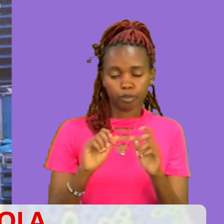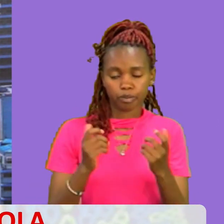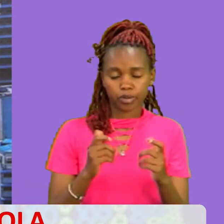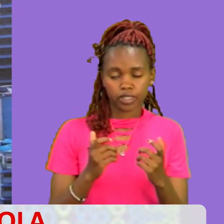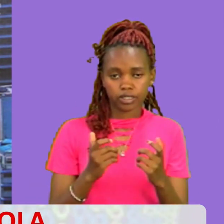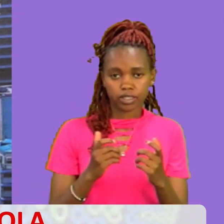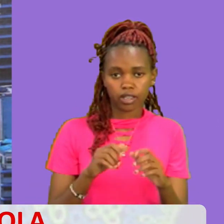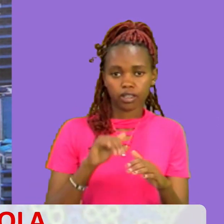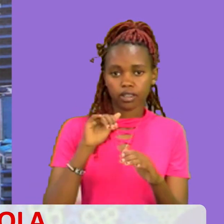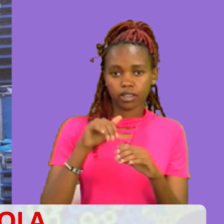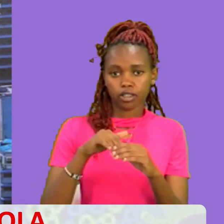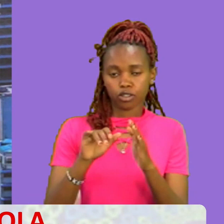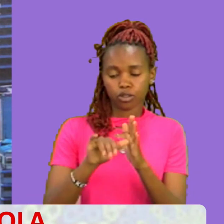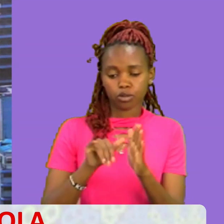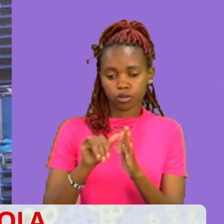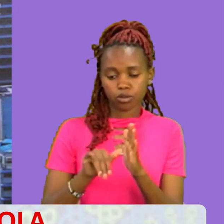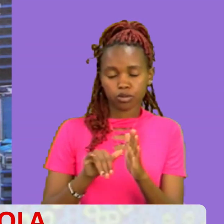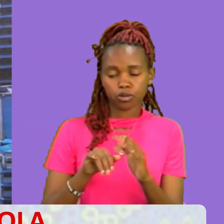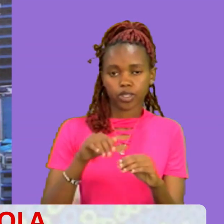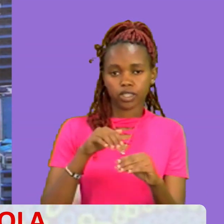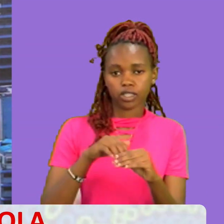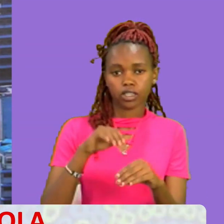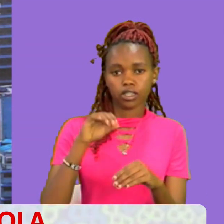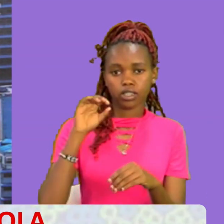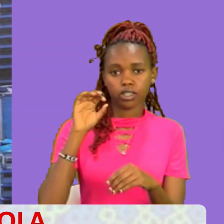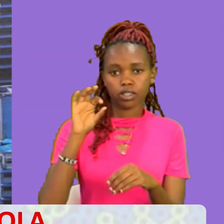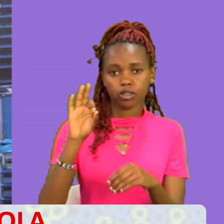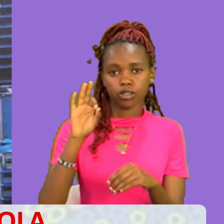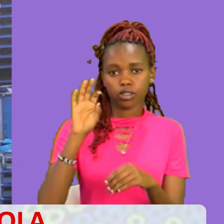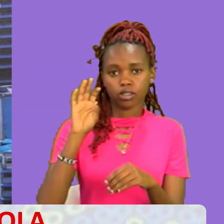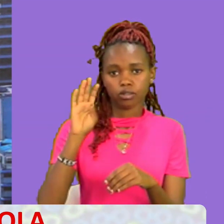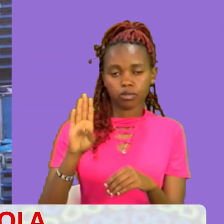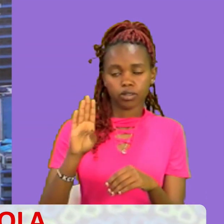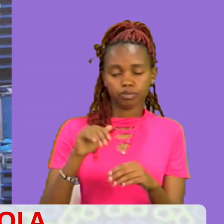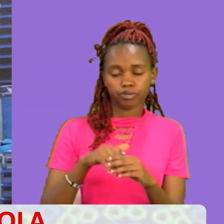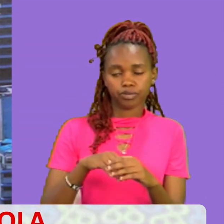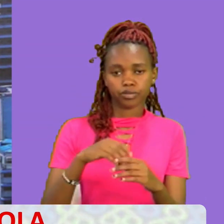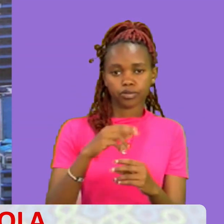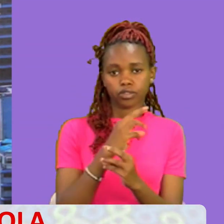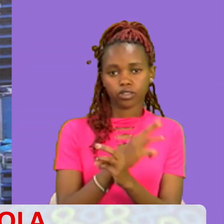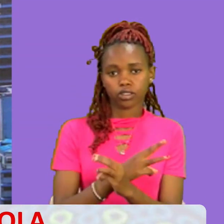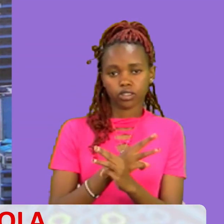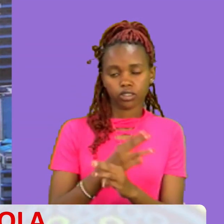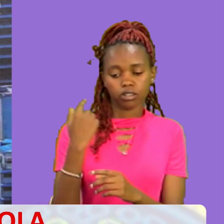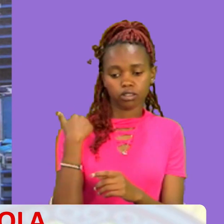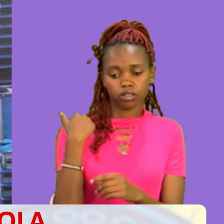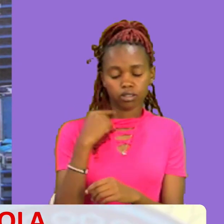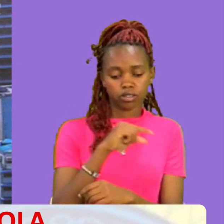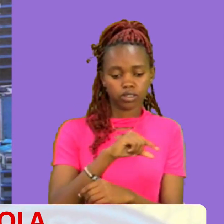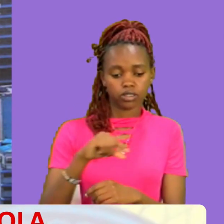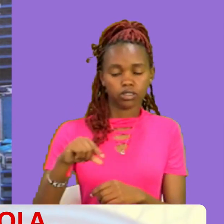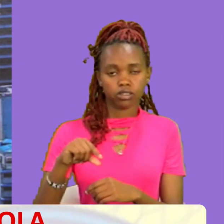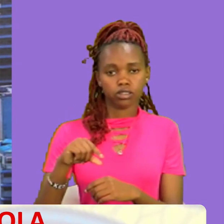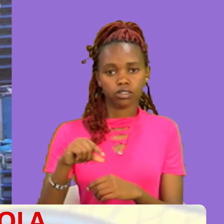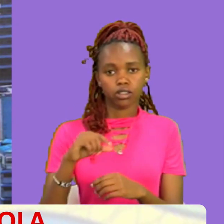yetu Ya YouTube Facebook Na pia kwenye WhatsApp Numbers yetu wapo Kwenye screen yako Runinga yako Ziko